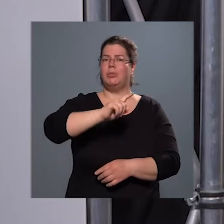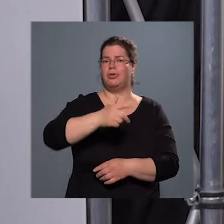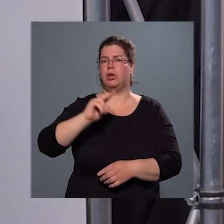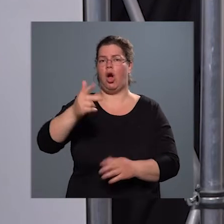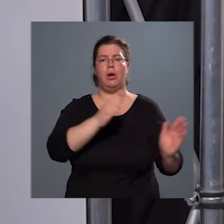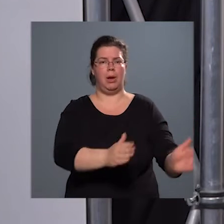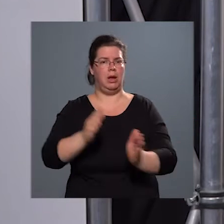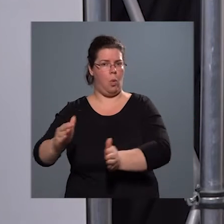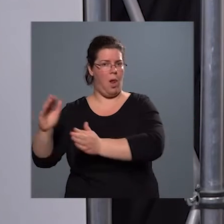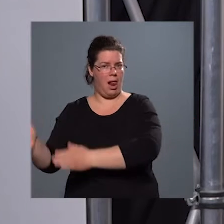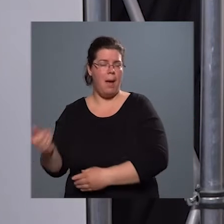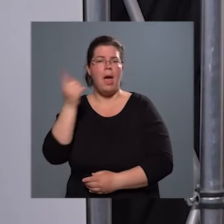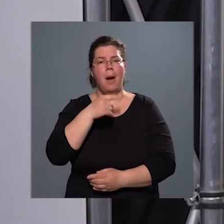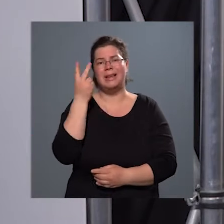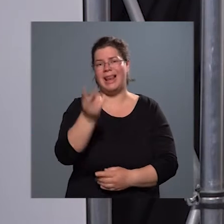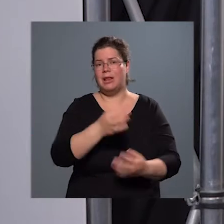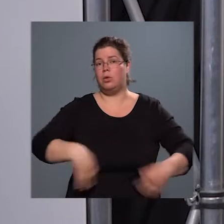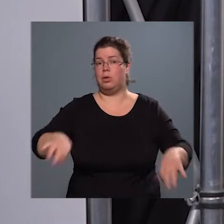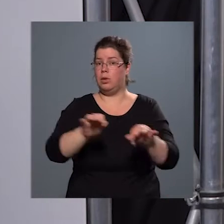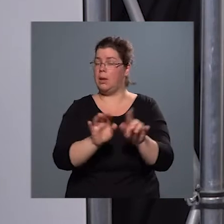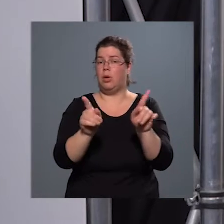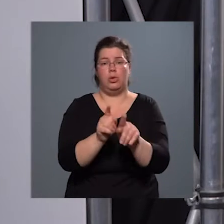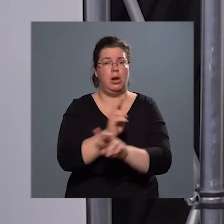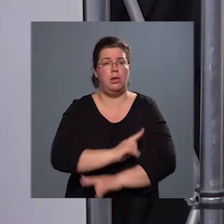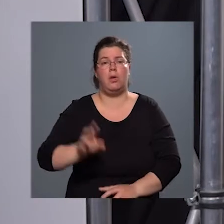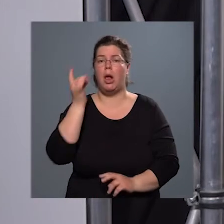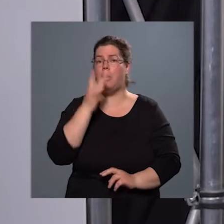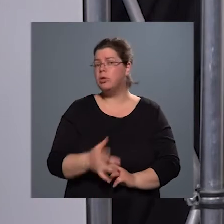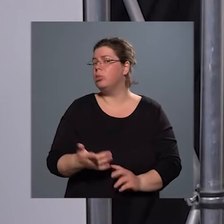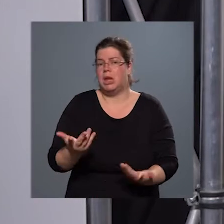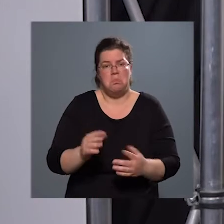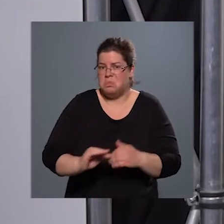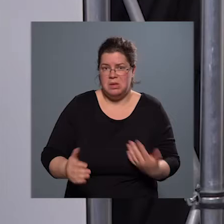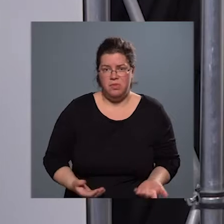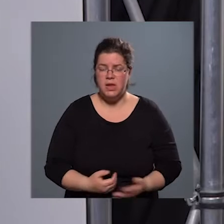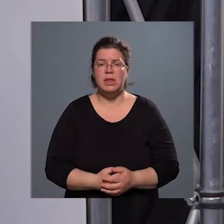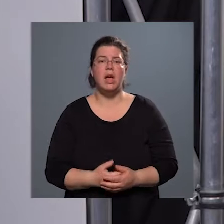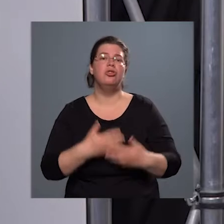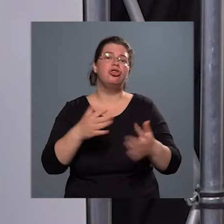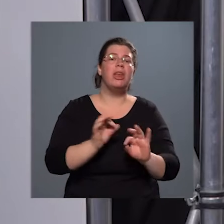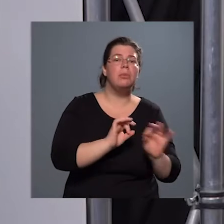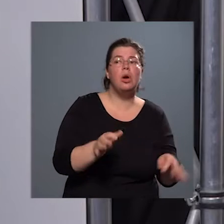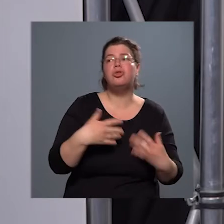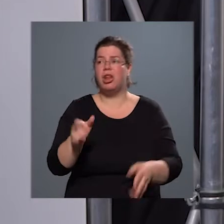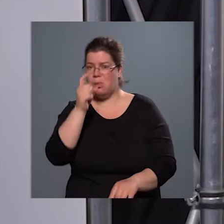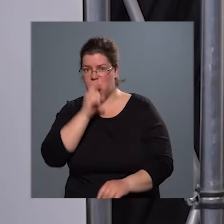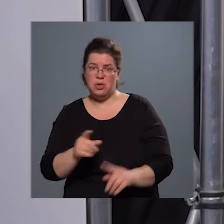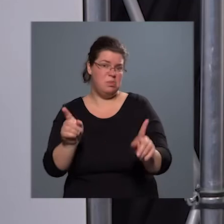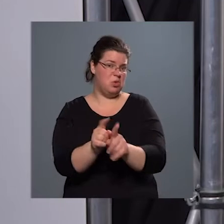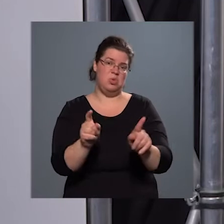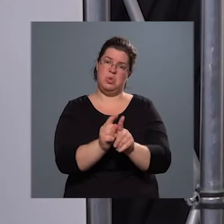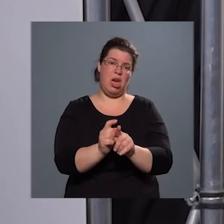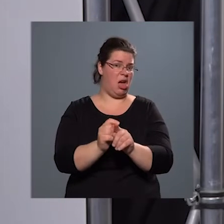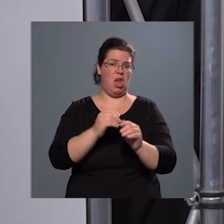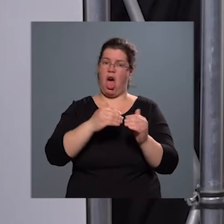amit látunk az országban, ugyanez van a bajcsiban is, tehát nem kivétel, se nem jobb, se nem rosszabb, ugyanazok a